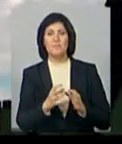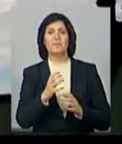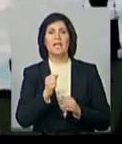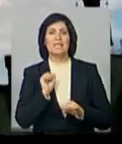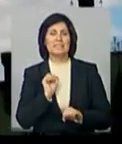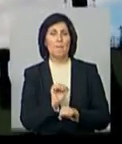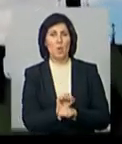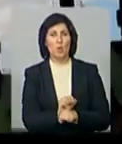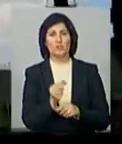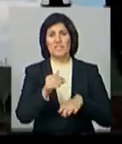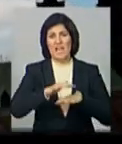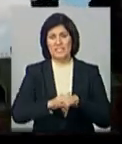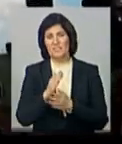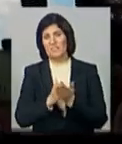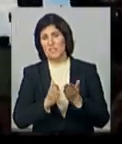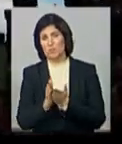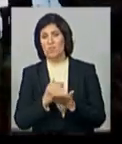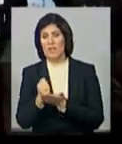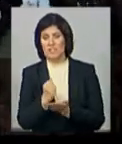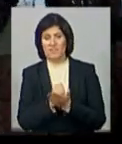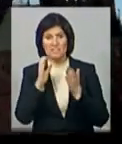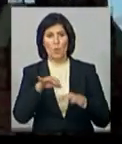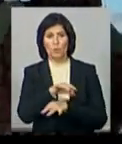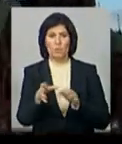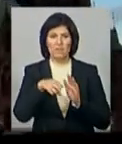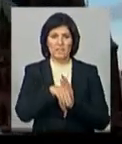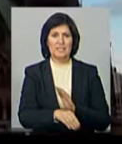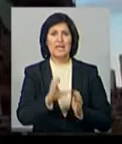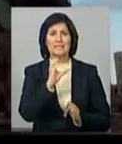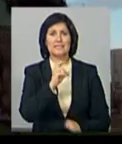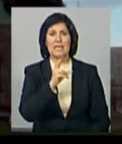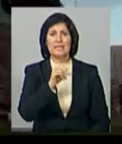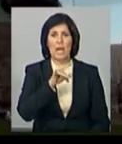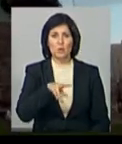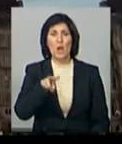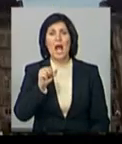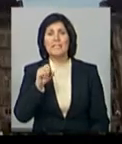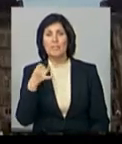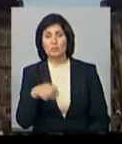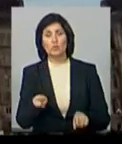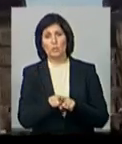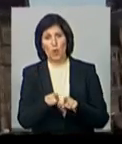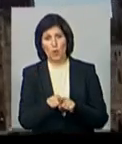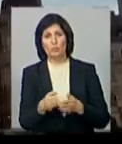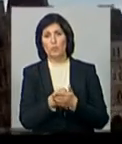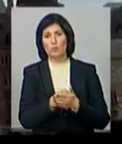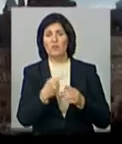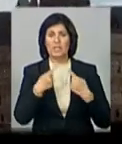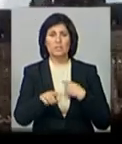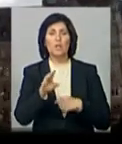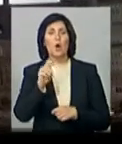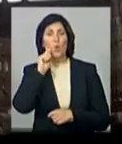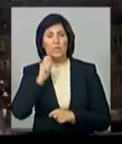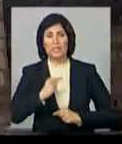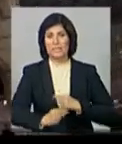заморожування активів і скасування віз. Законопроект внесла сенатор Рейнел Андрійчук. Його також просувала інша українка за